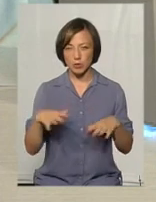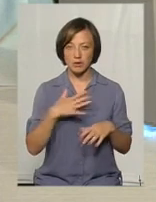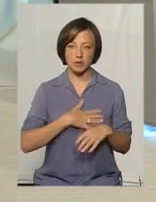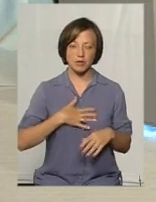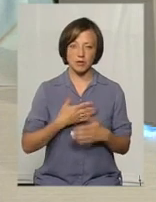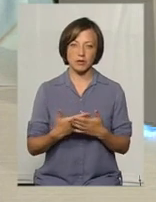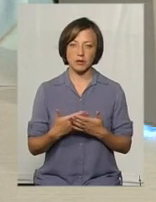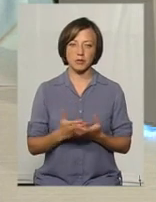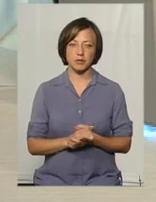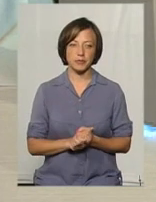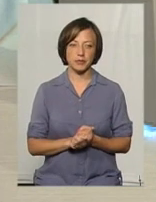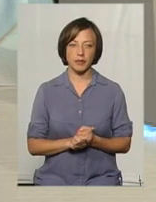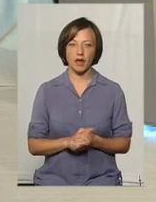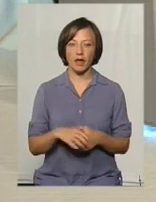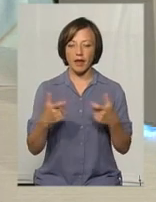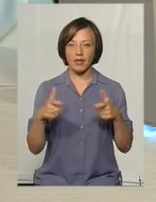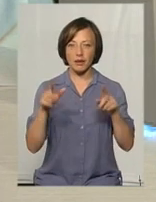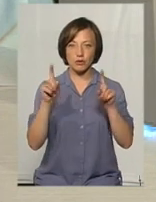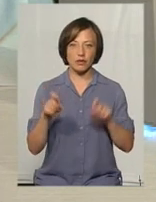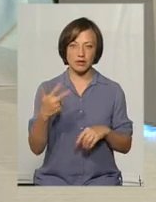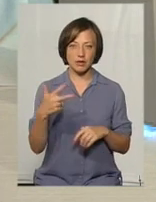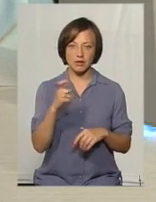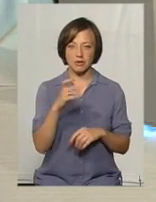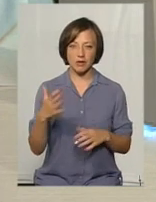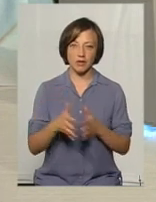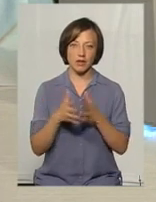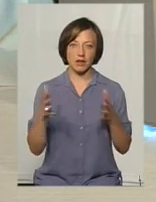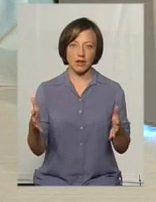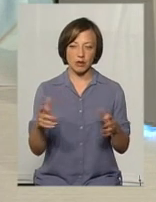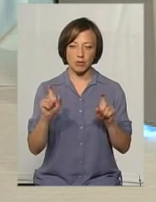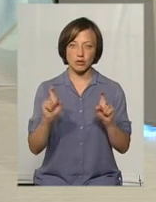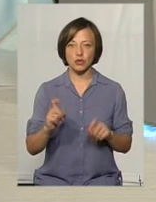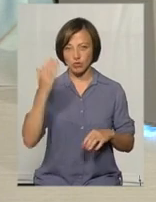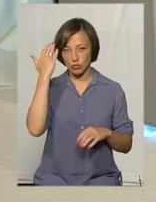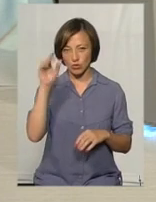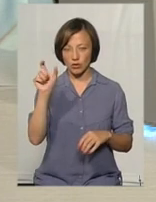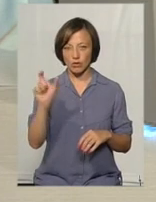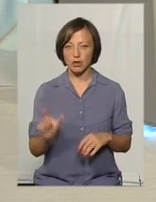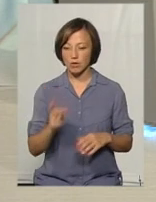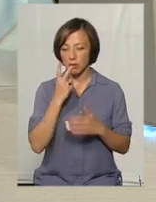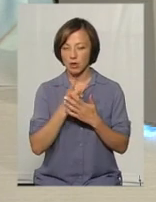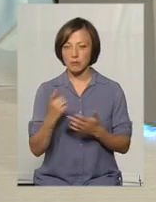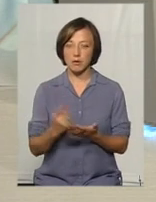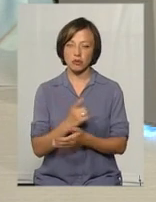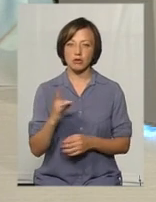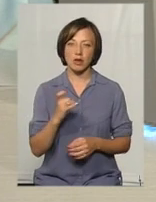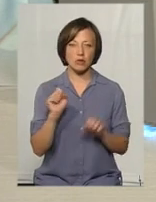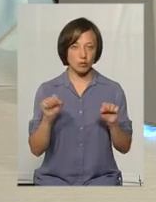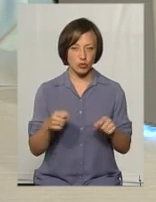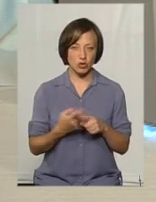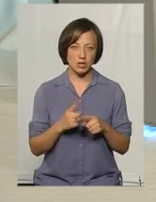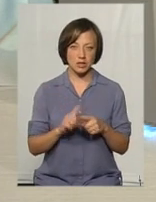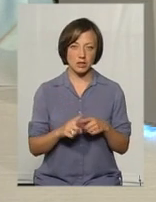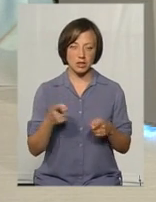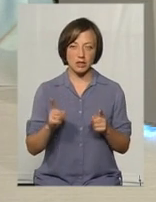ну, просто тестування, коли воно велике, 30 хвилин до прикладу просидіти з чужою людиною, яку ти бачиш перший раз, так? Чи може це